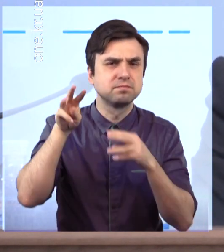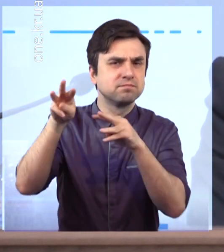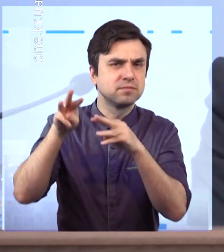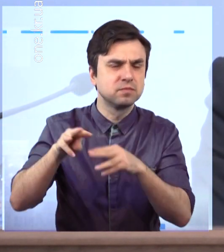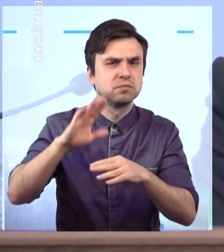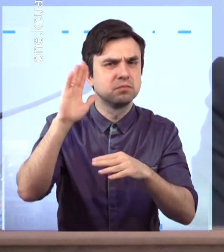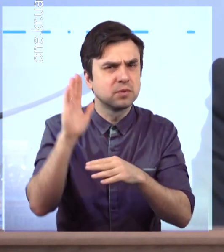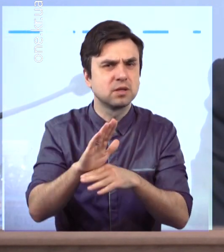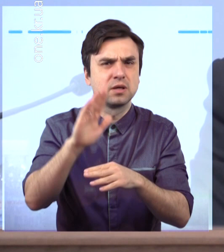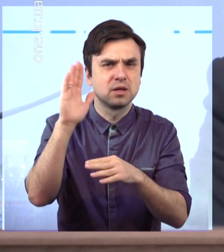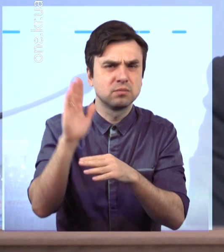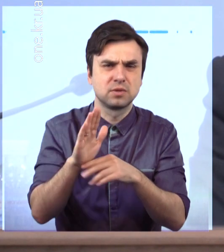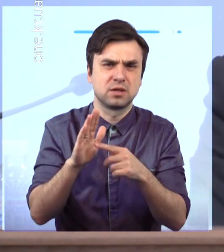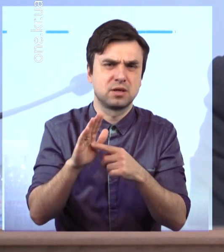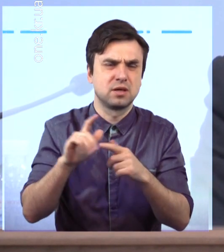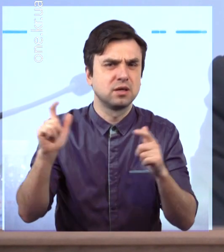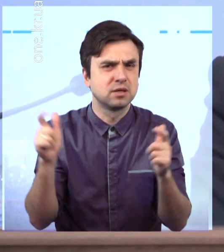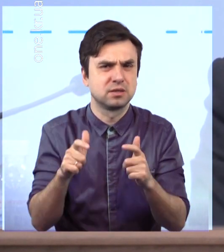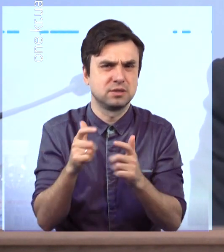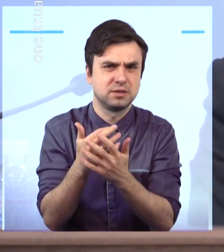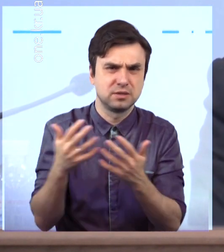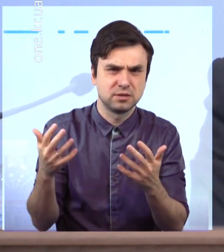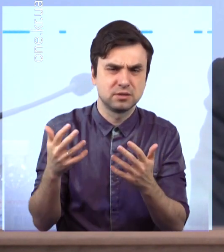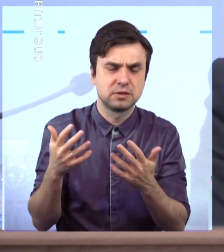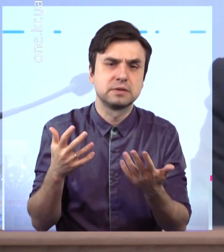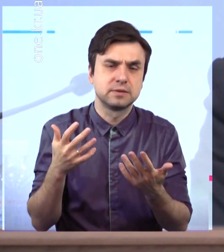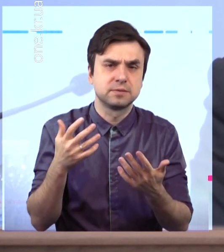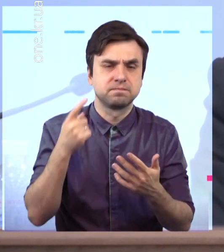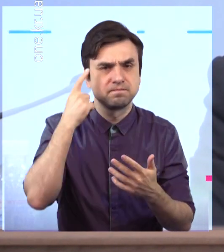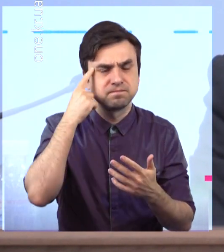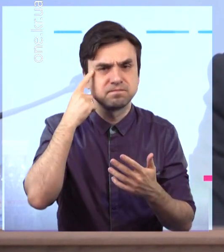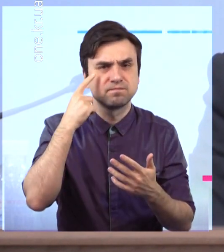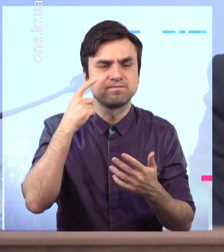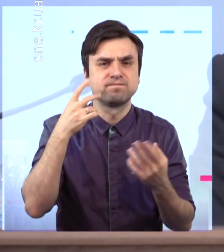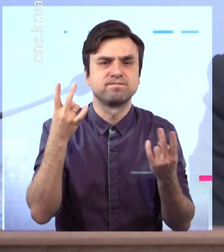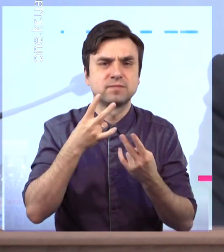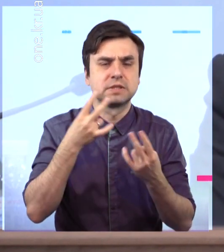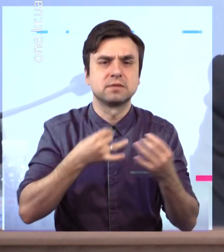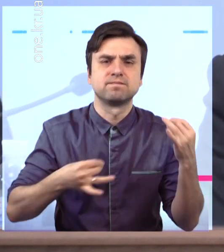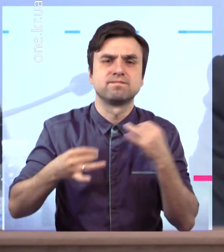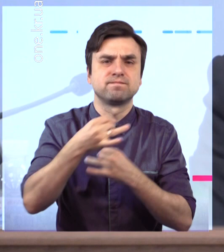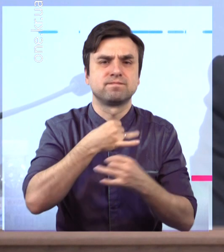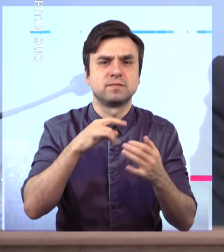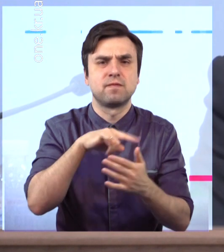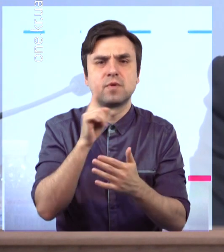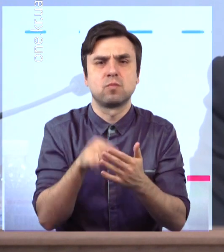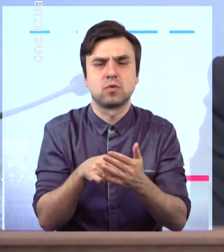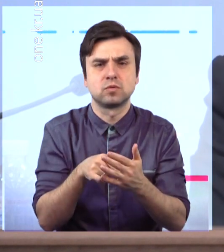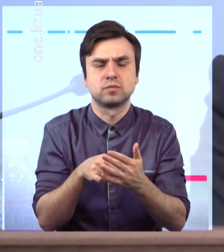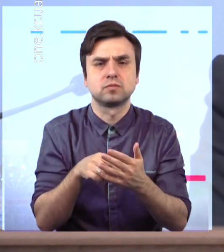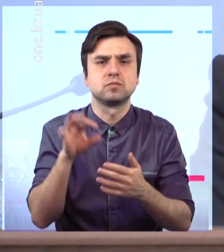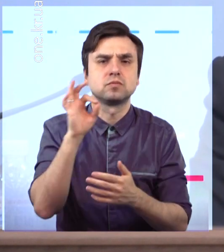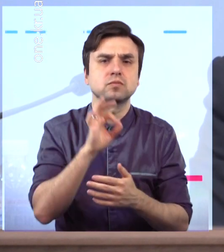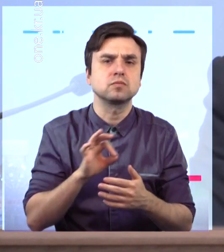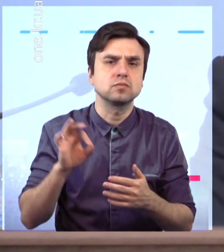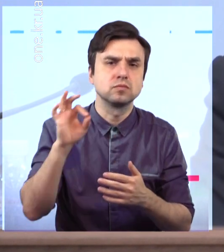України щодо цього, виникла необхідність розв'язки питання у підготовці проєкту рішення щодо